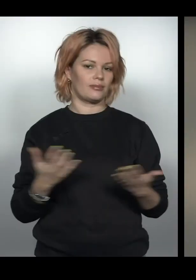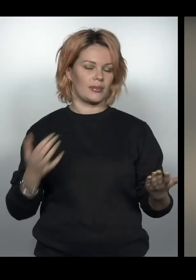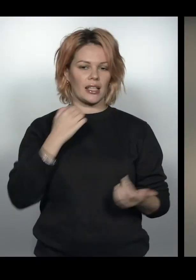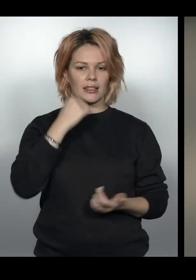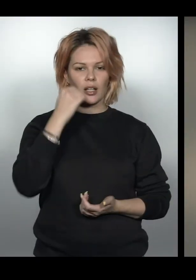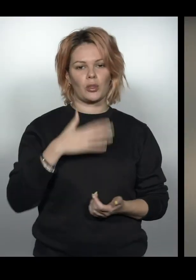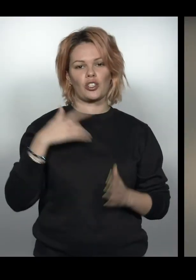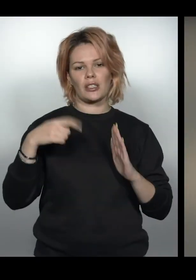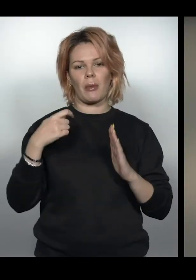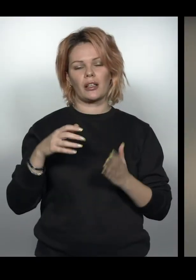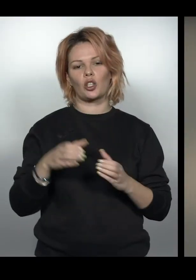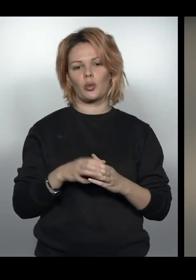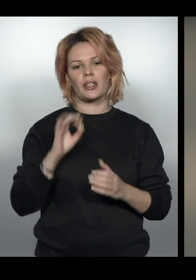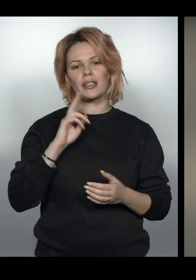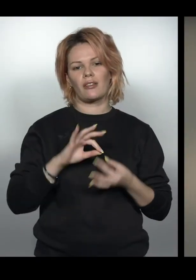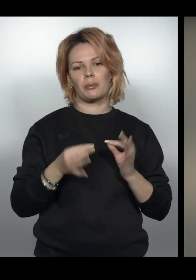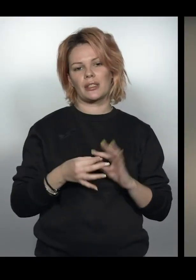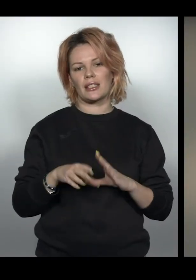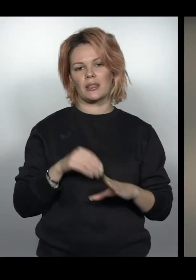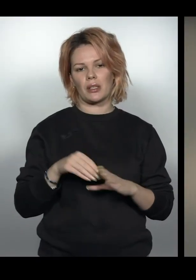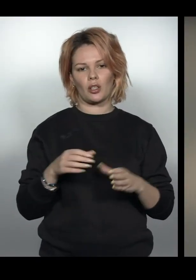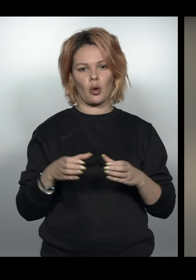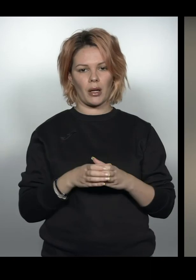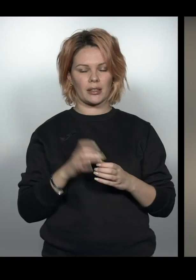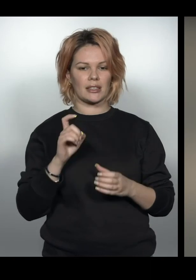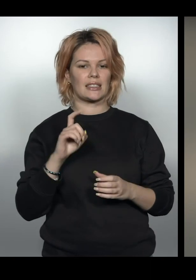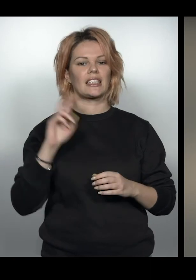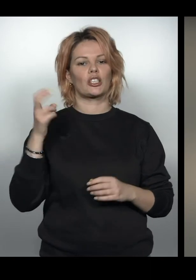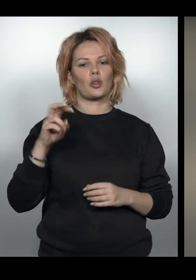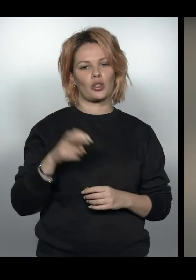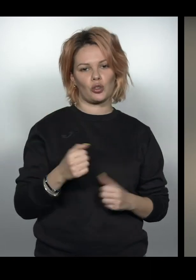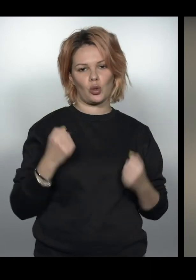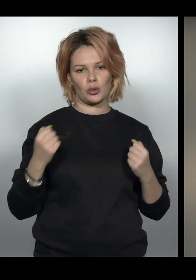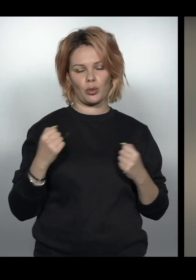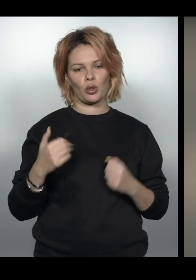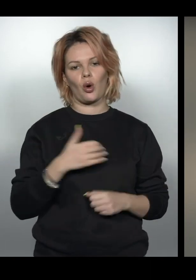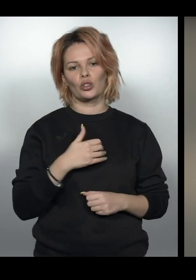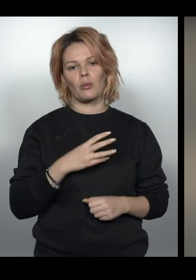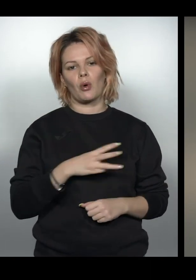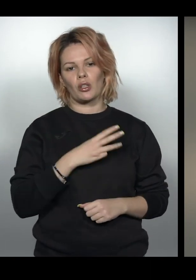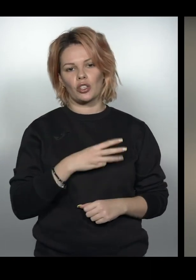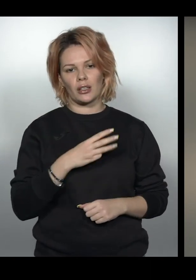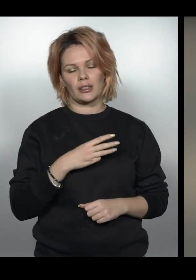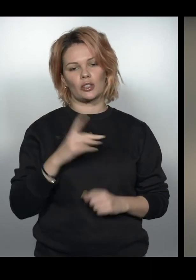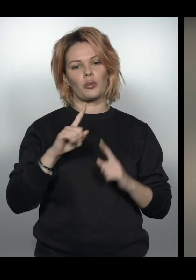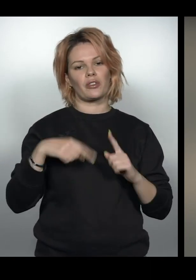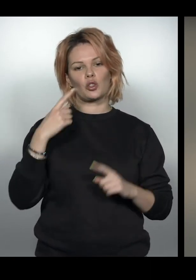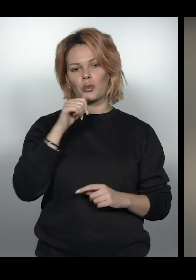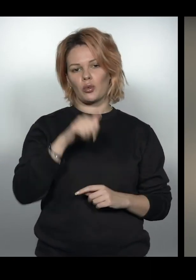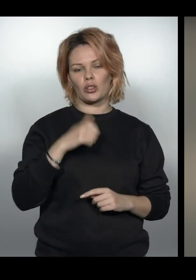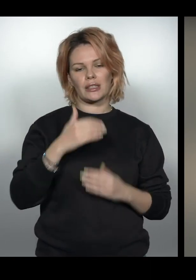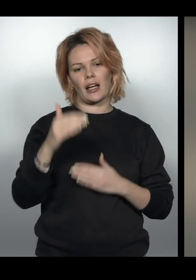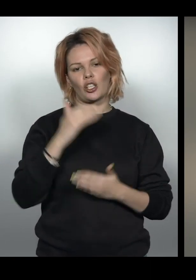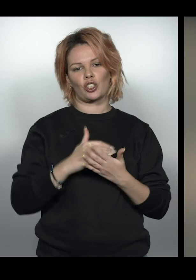Дякуємо нашій знімальній групі та ДЕФ-лімпійській збірній команді з гірськолижного спорту. Хочеться побажати, аби у наступному